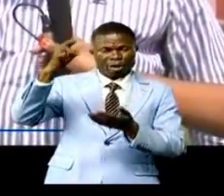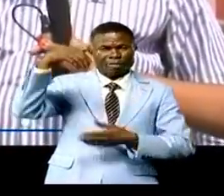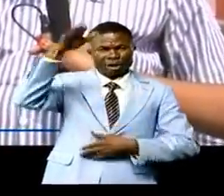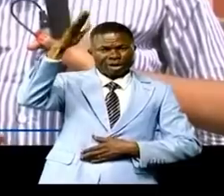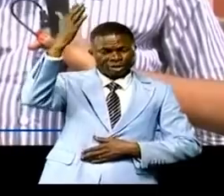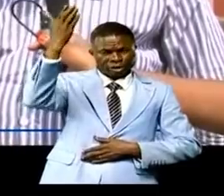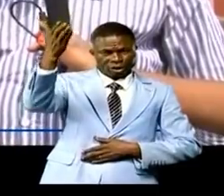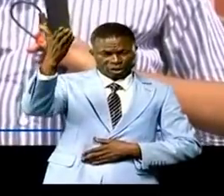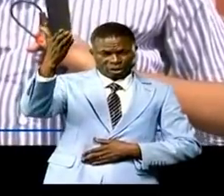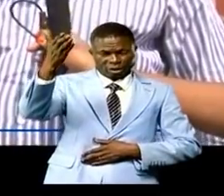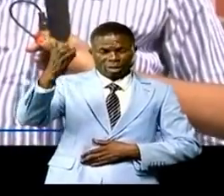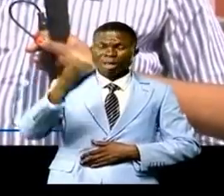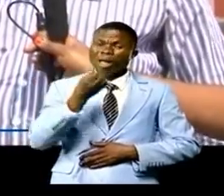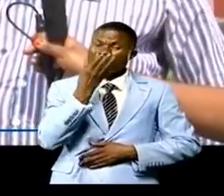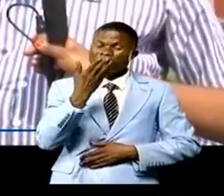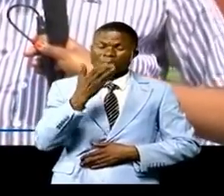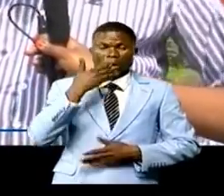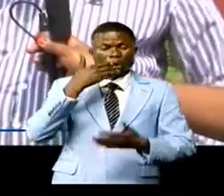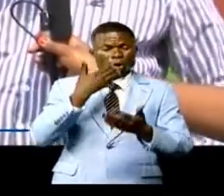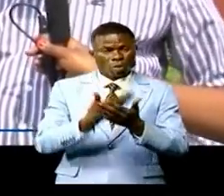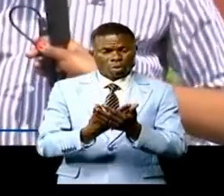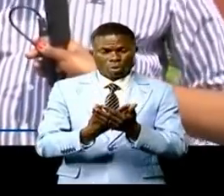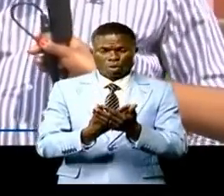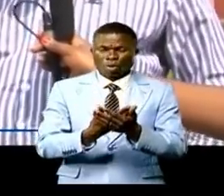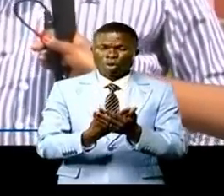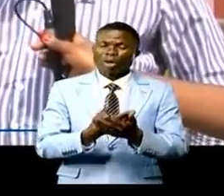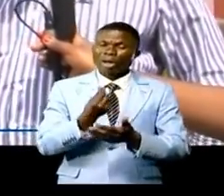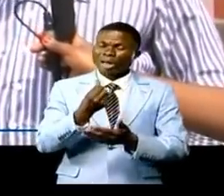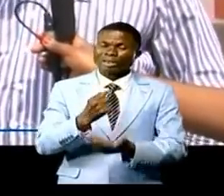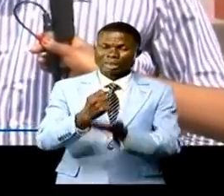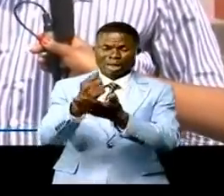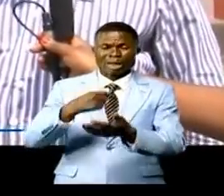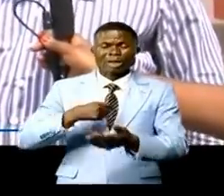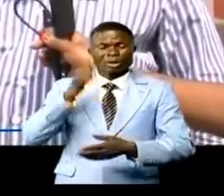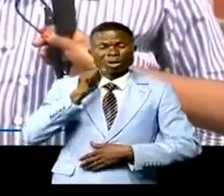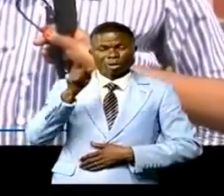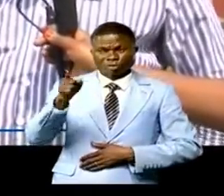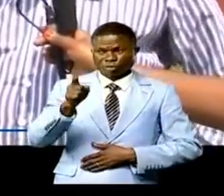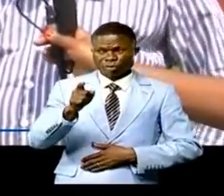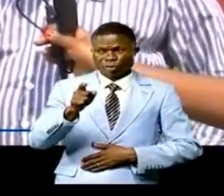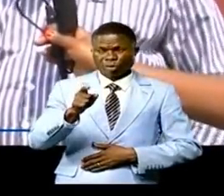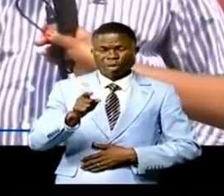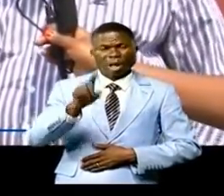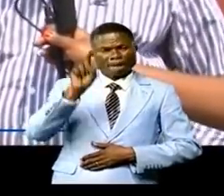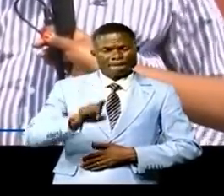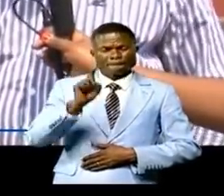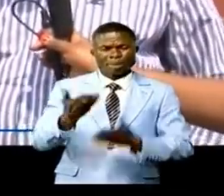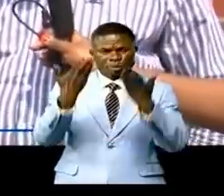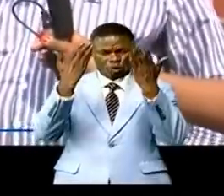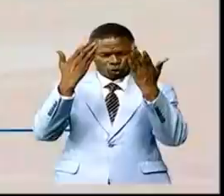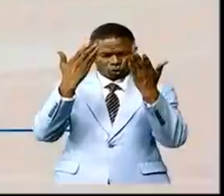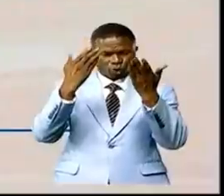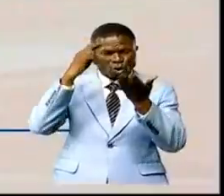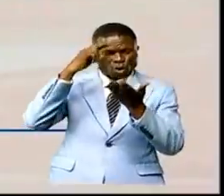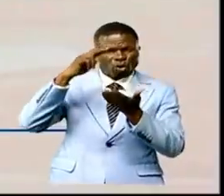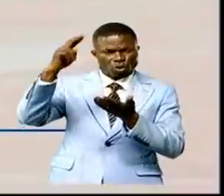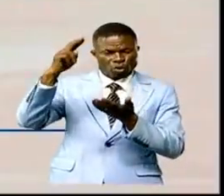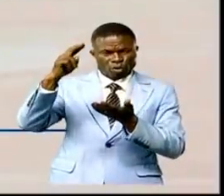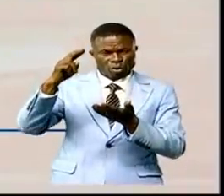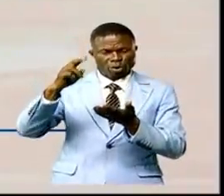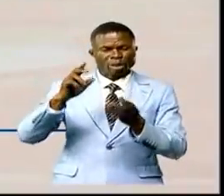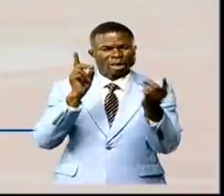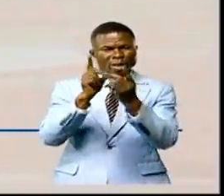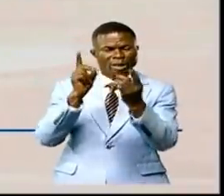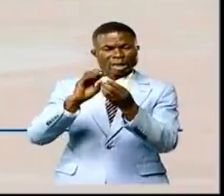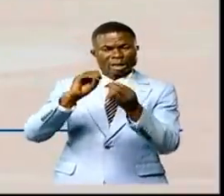à l'étranger Tous les contacts